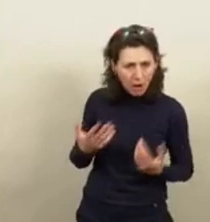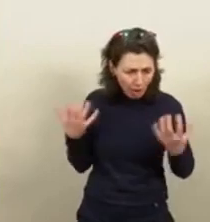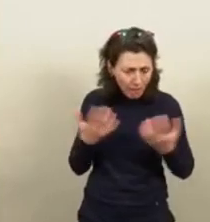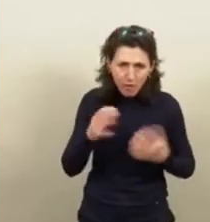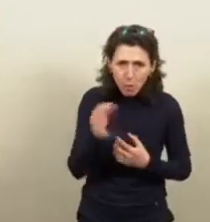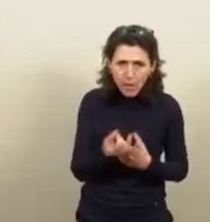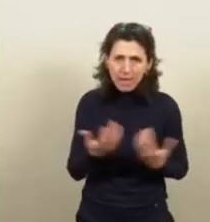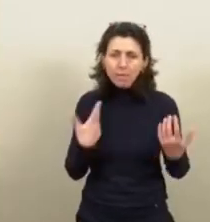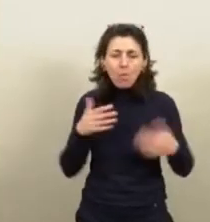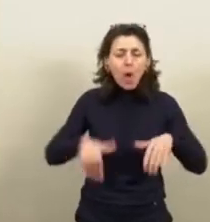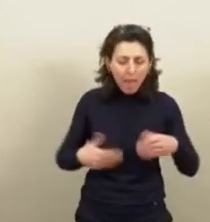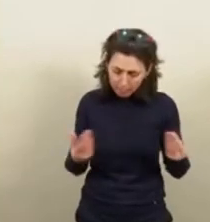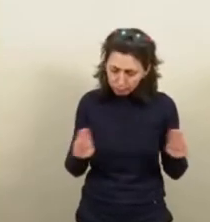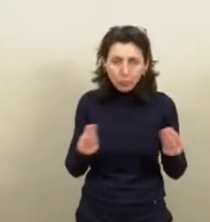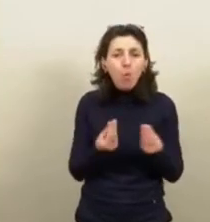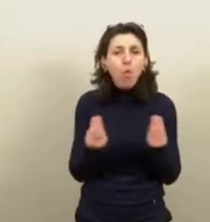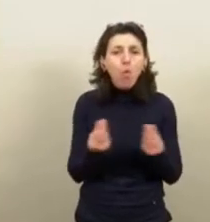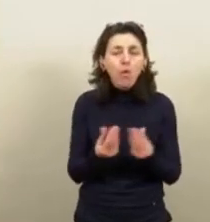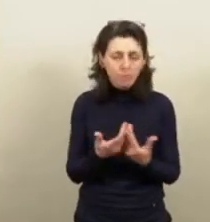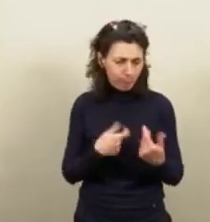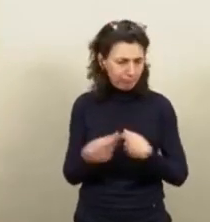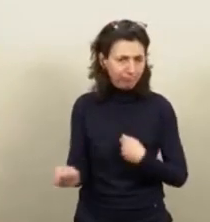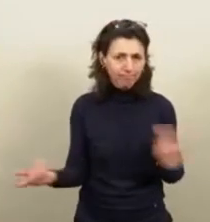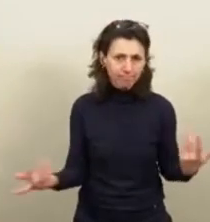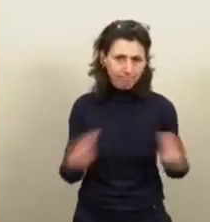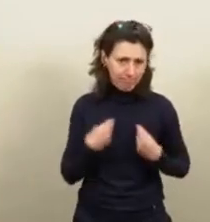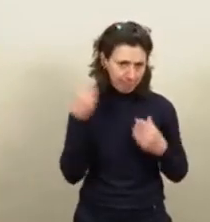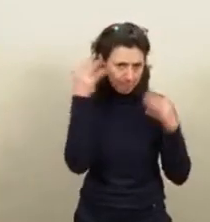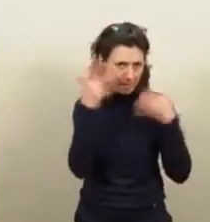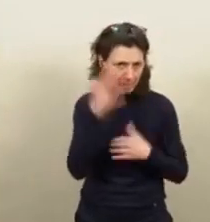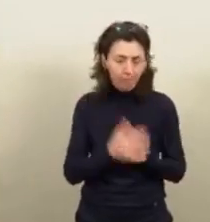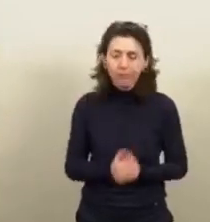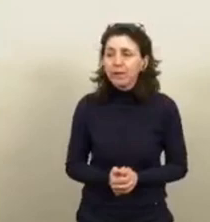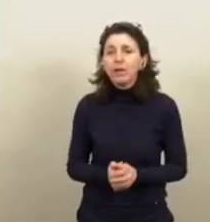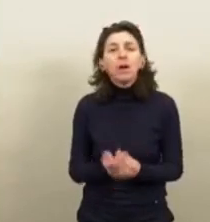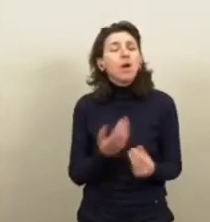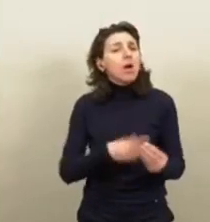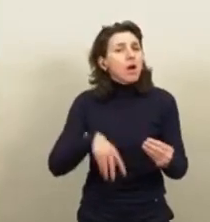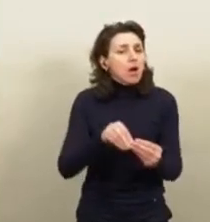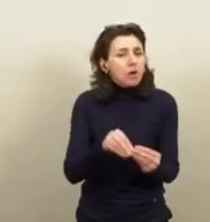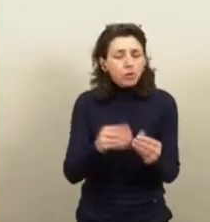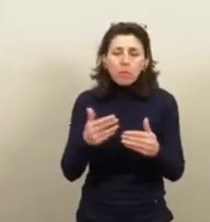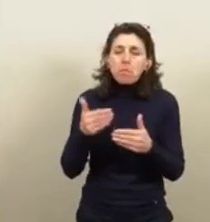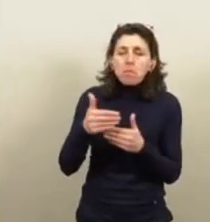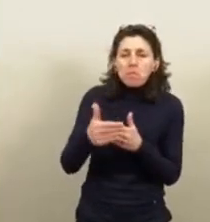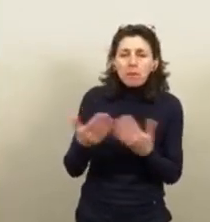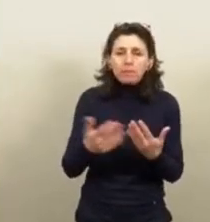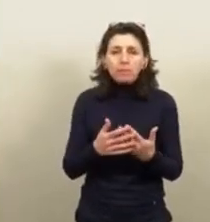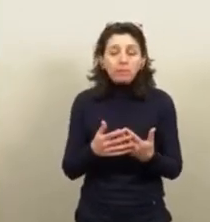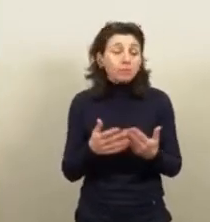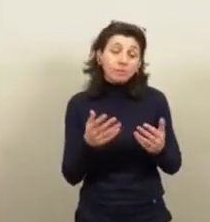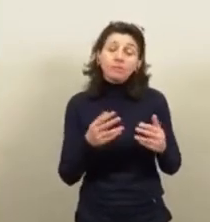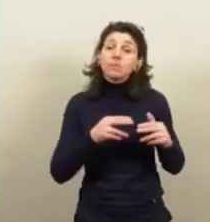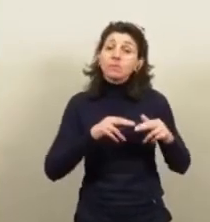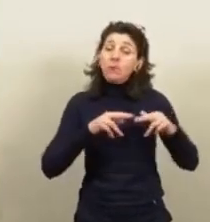une dichotomie qui est inquiétante. Il est impossible ensuite, quand on se ramène aux citoyens, puisque c'est une convention